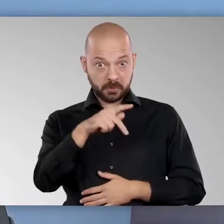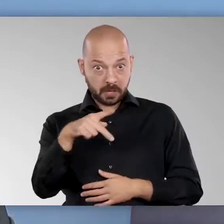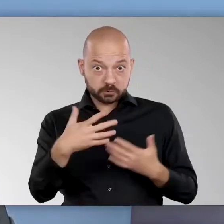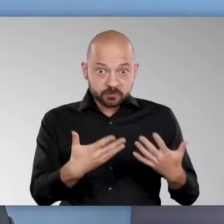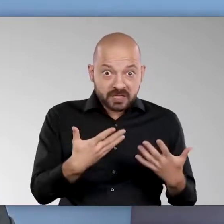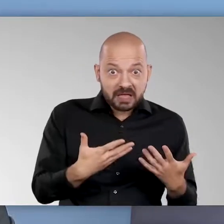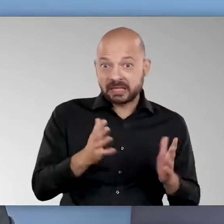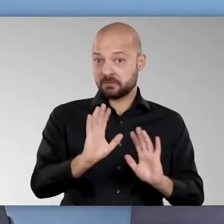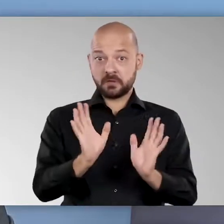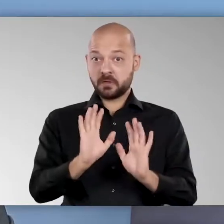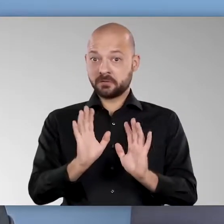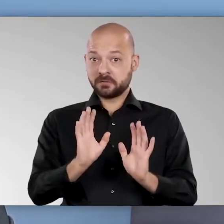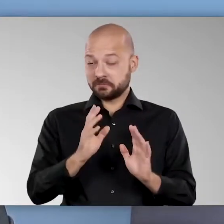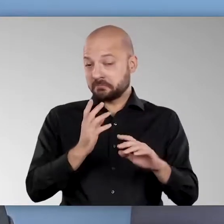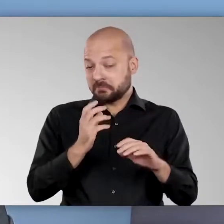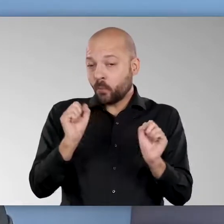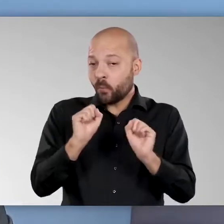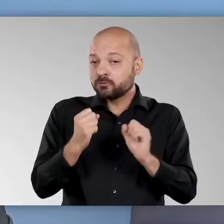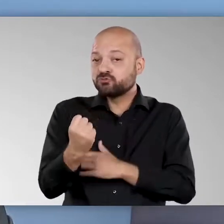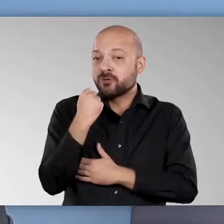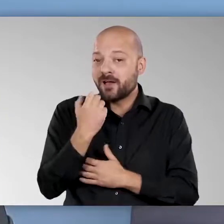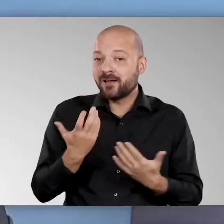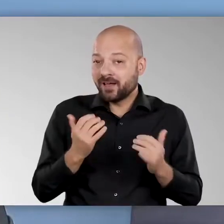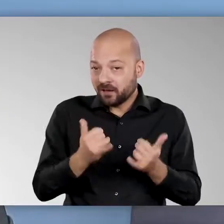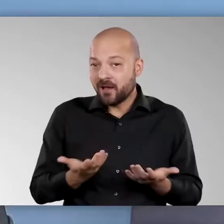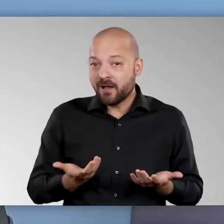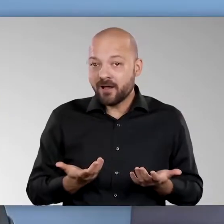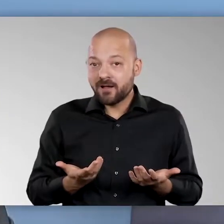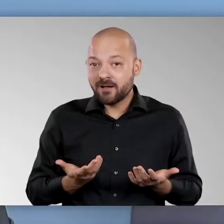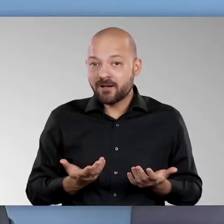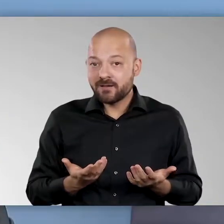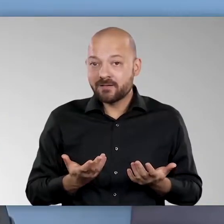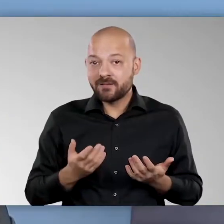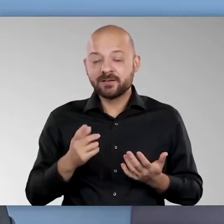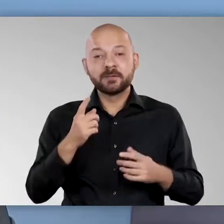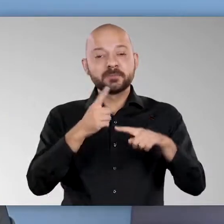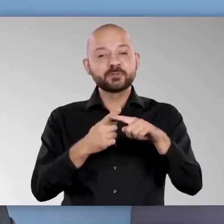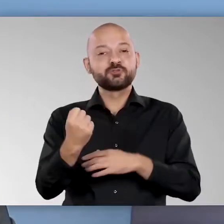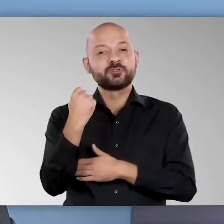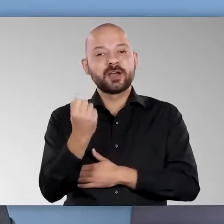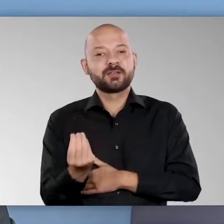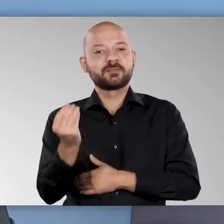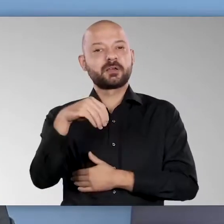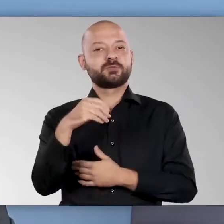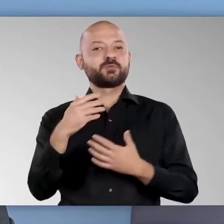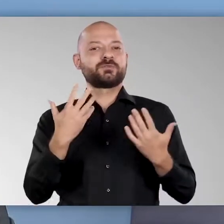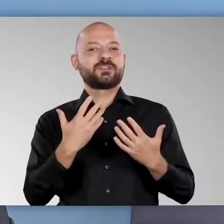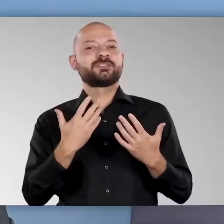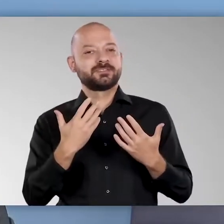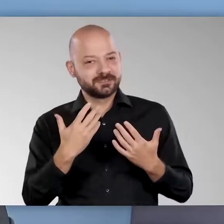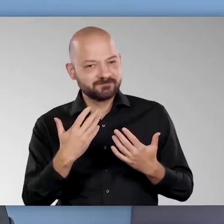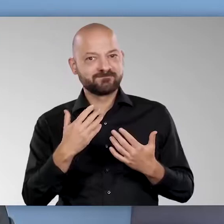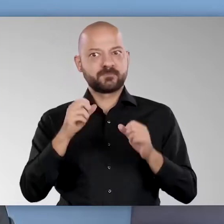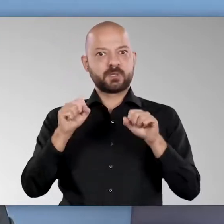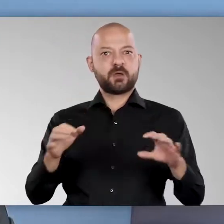müssen. Das ist keine Schwäche dieser App, sondern es ist ihre ausdrückliche Stärke. Eine weitere Stärke dieser App ist die